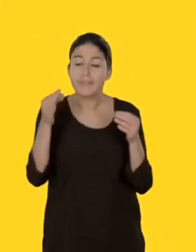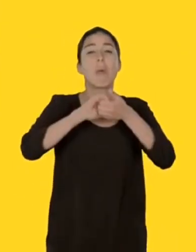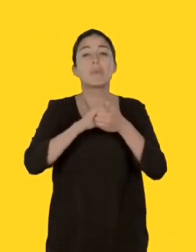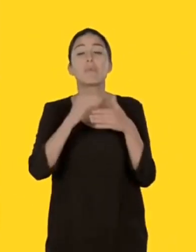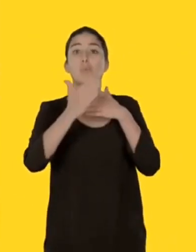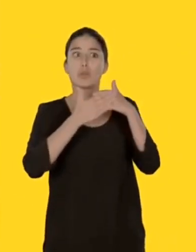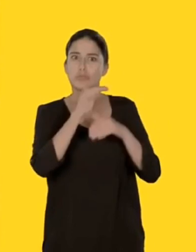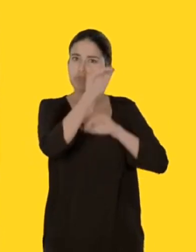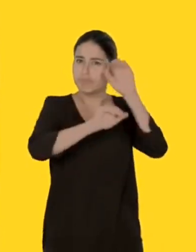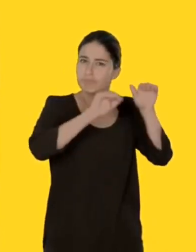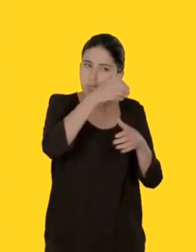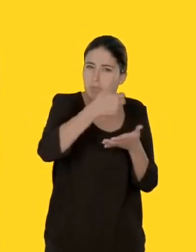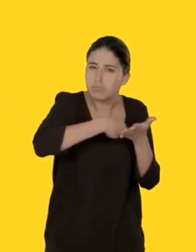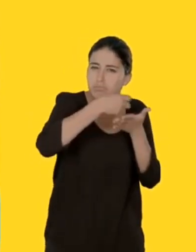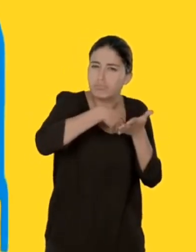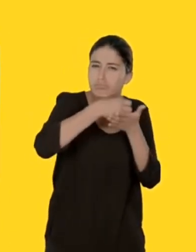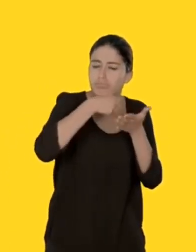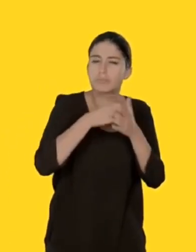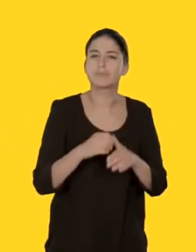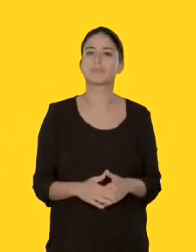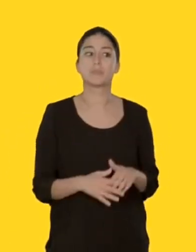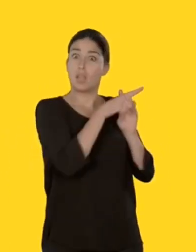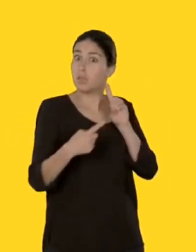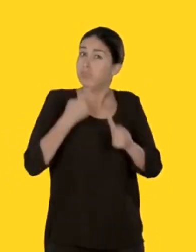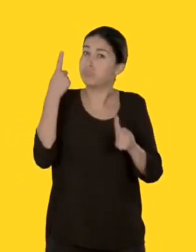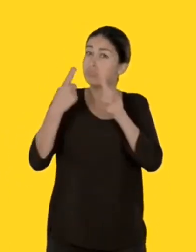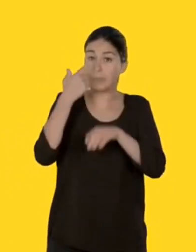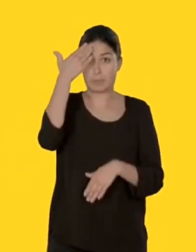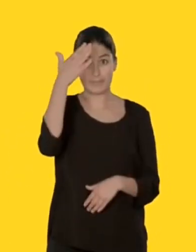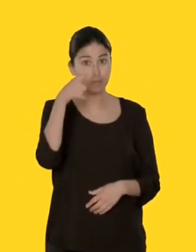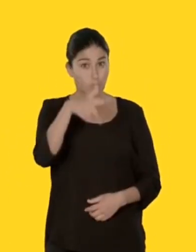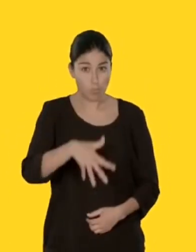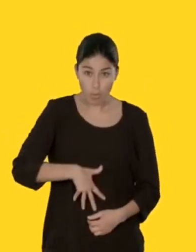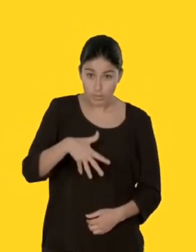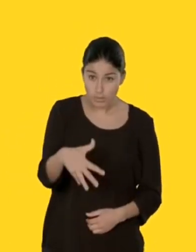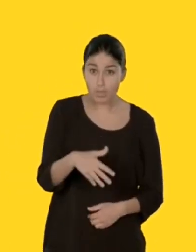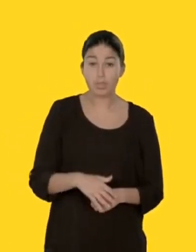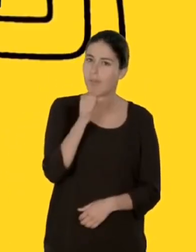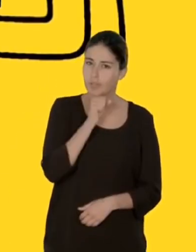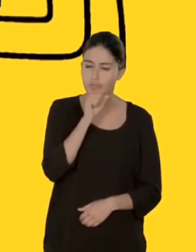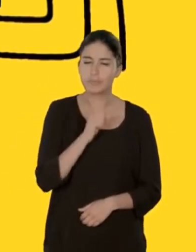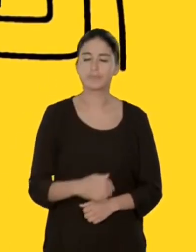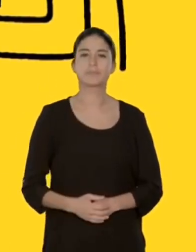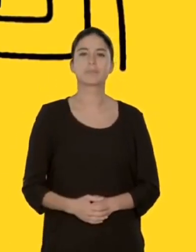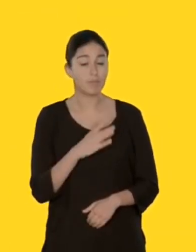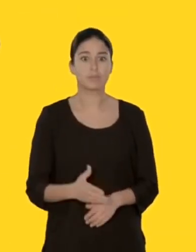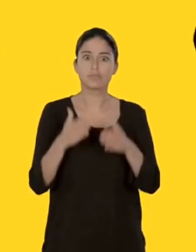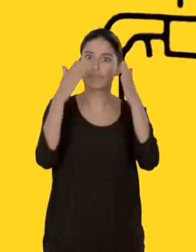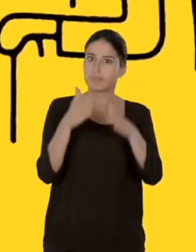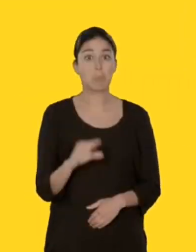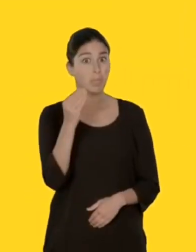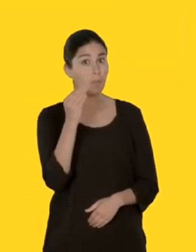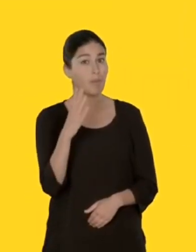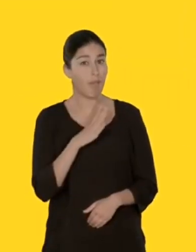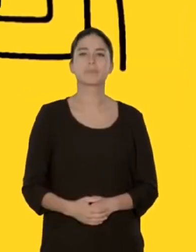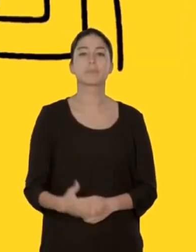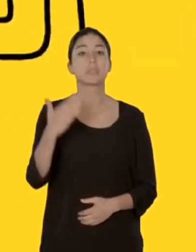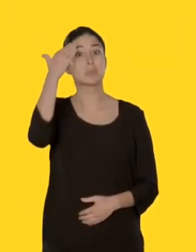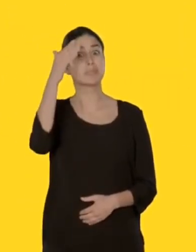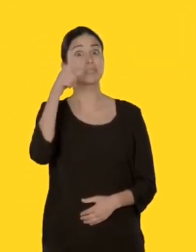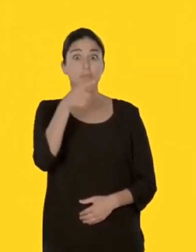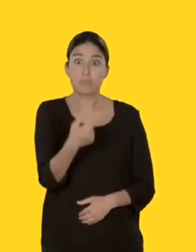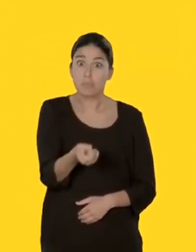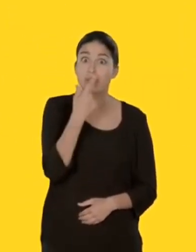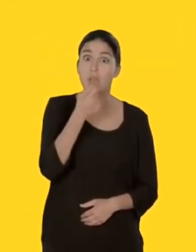régulièrement vos proches. Vous êtes particulièrement con si vous êtes enceinte. Vous avez une personne âgée. Vous êtes un bébé.